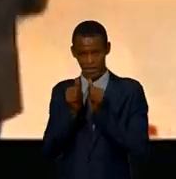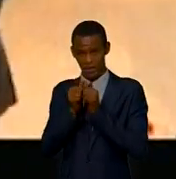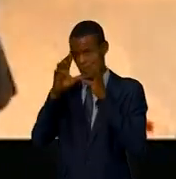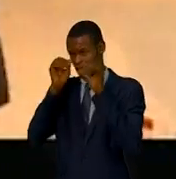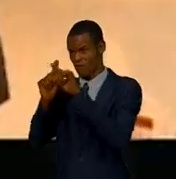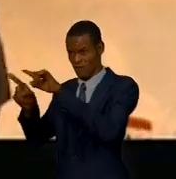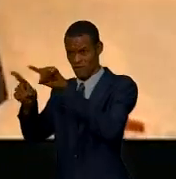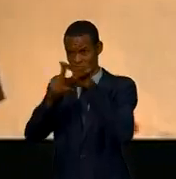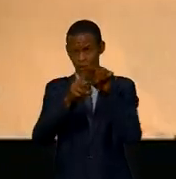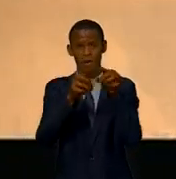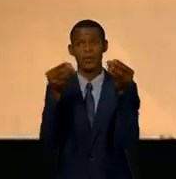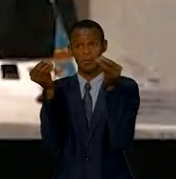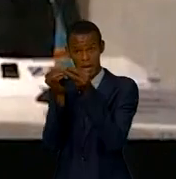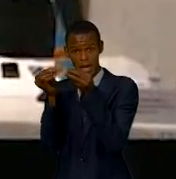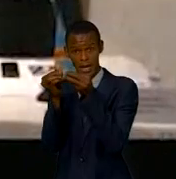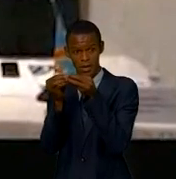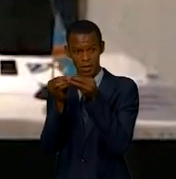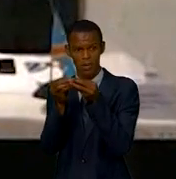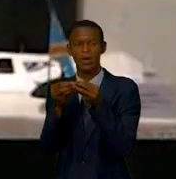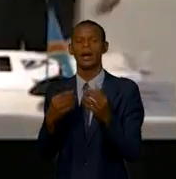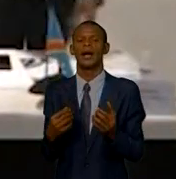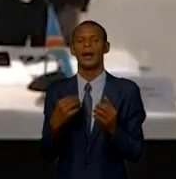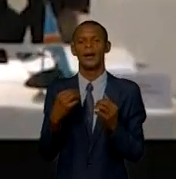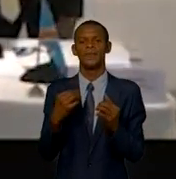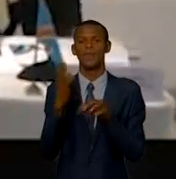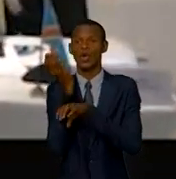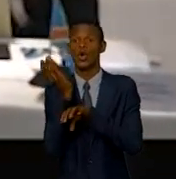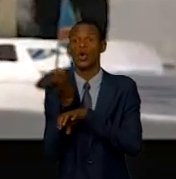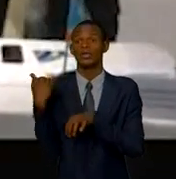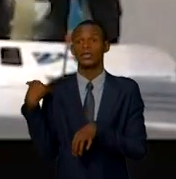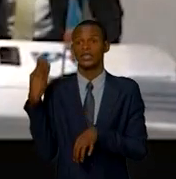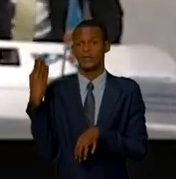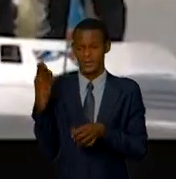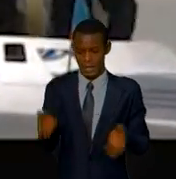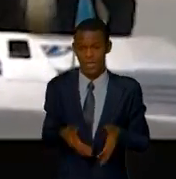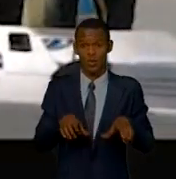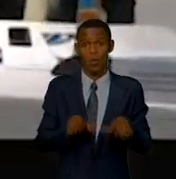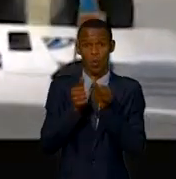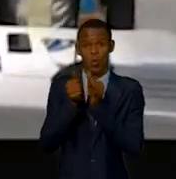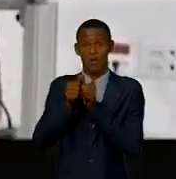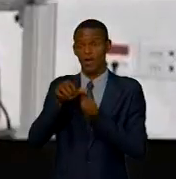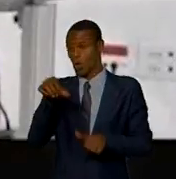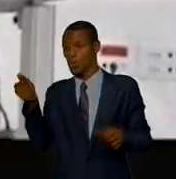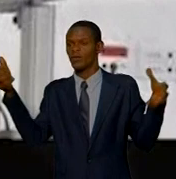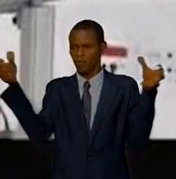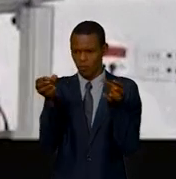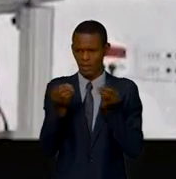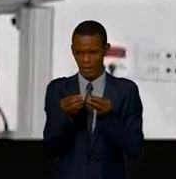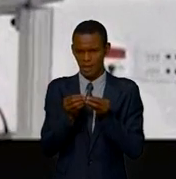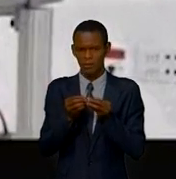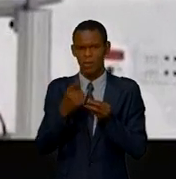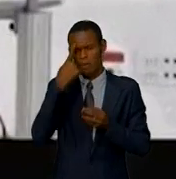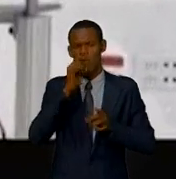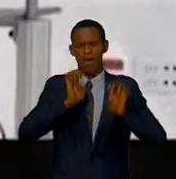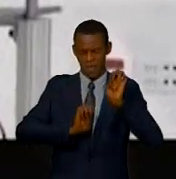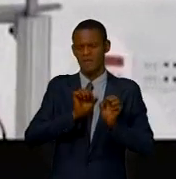menace sécuritaire commune à la RDC et au Rwanda, ont discuté et ont ressorti des recommandations telles a été la clé